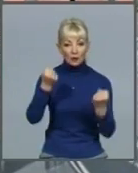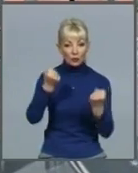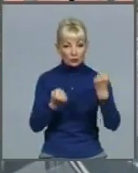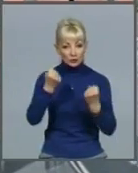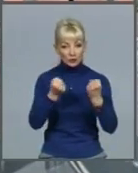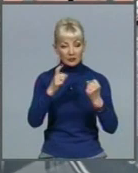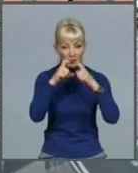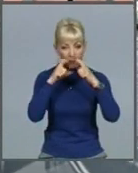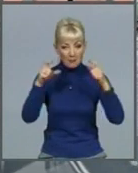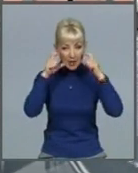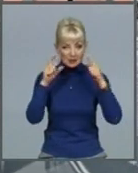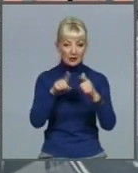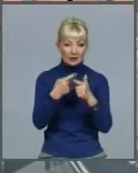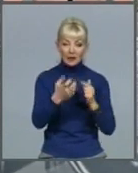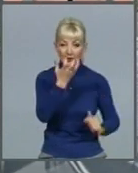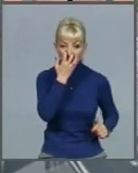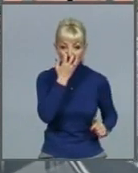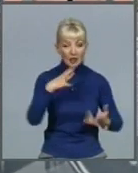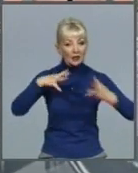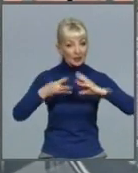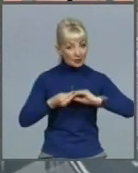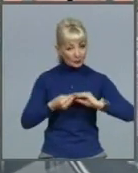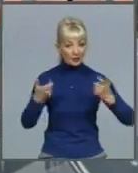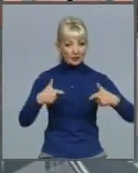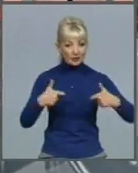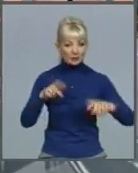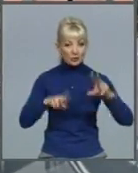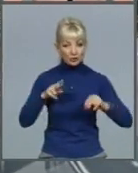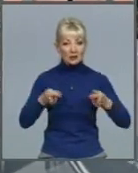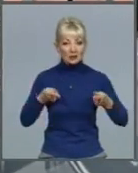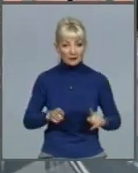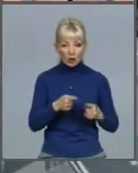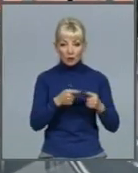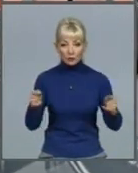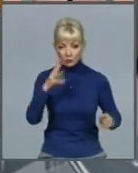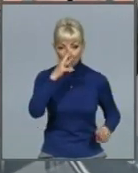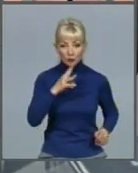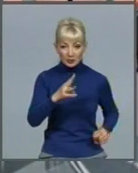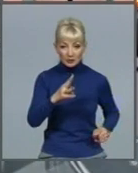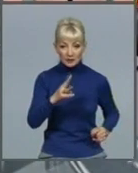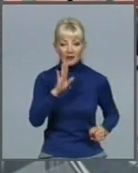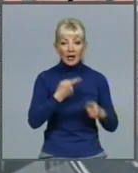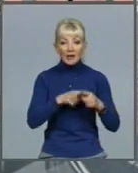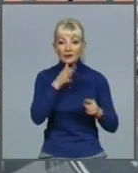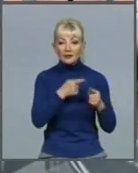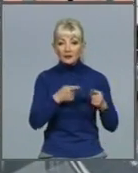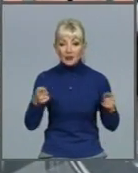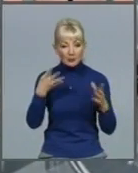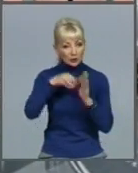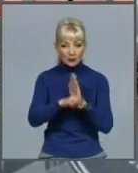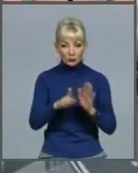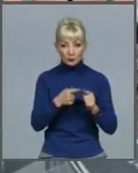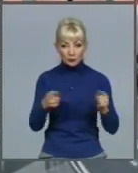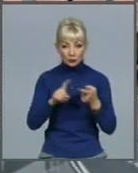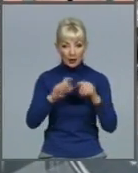респіраторі. Результат теоретичного іспиту вважається дійсним протягом трьох місяців. У цей проміжок часу не входить період карантину з 19